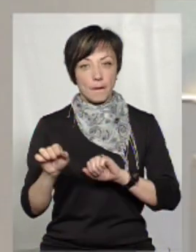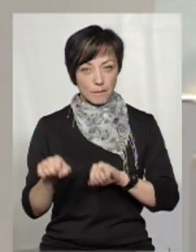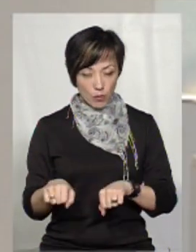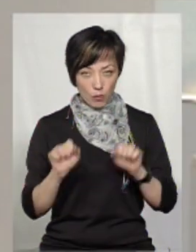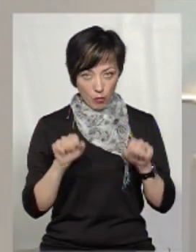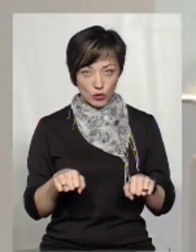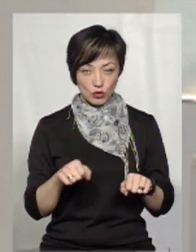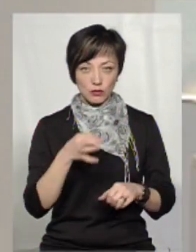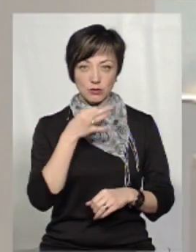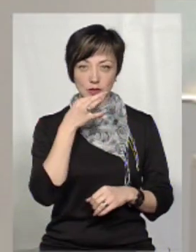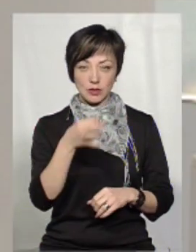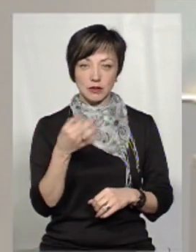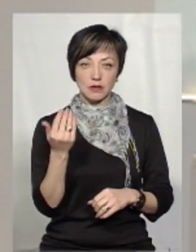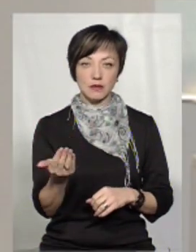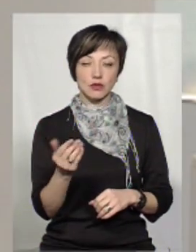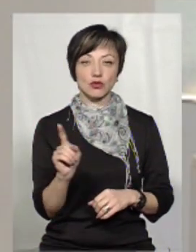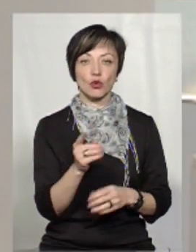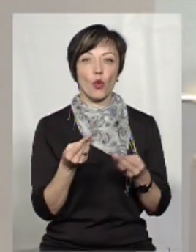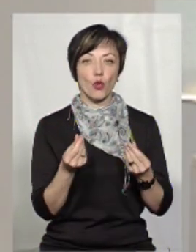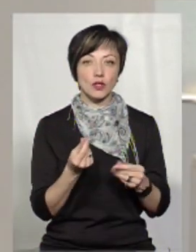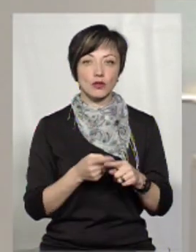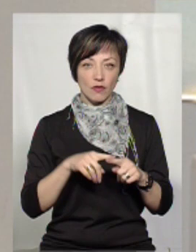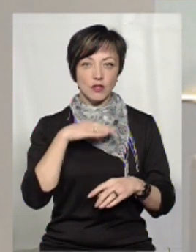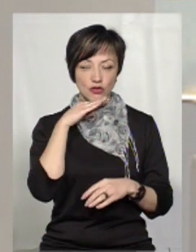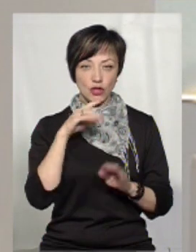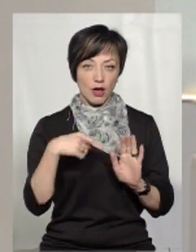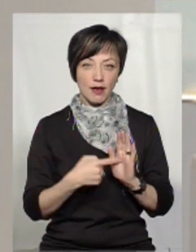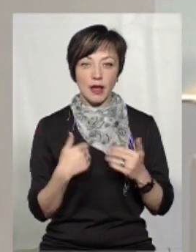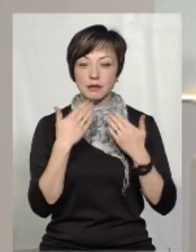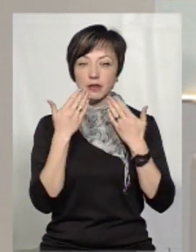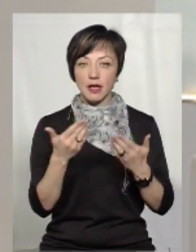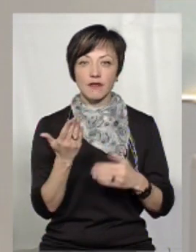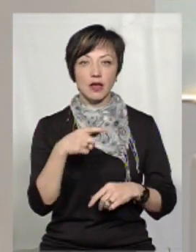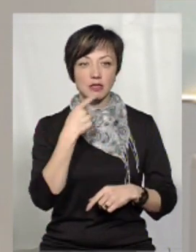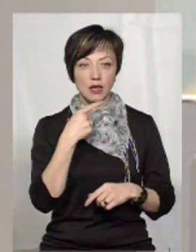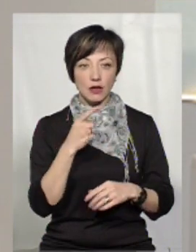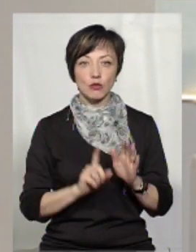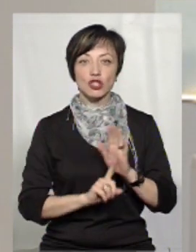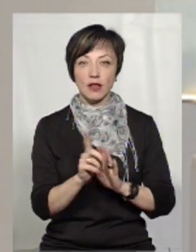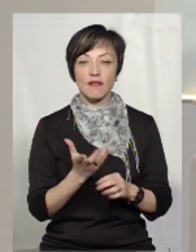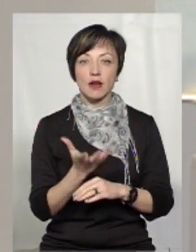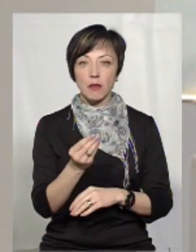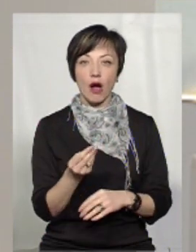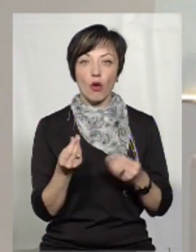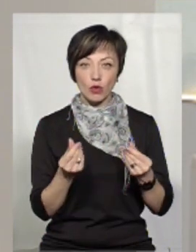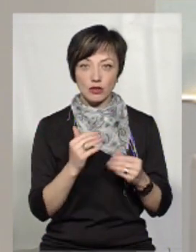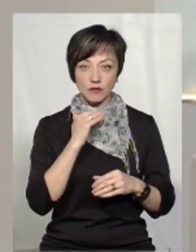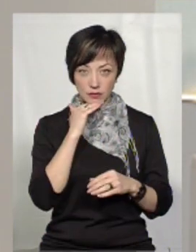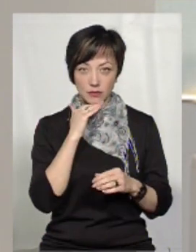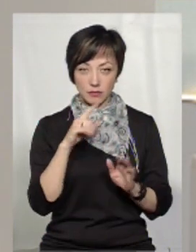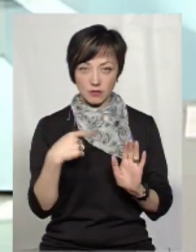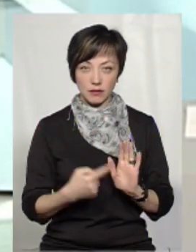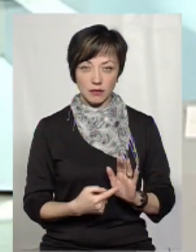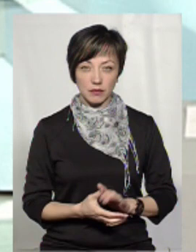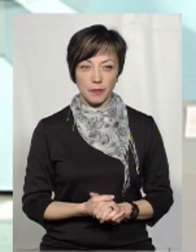запевнити, вірніше, чи ви можете запевнити, що коштів для цього вже вистачає? Тому що я запитала, ви казали, що почали виплати, а от чи є вже